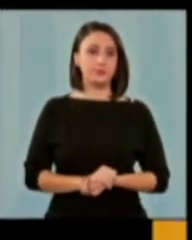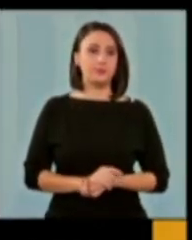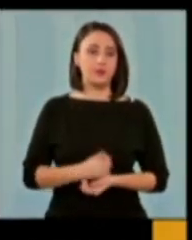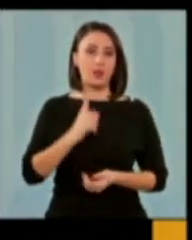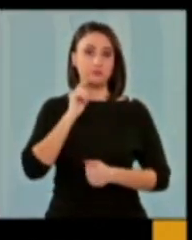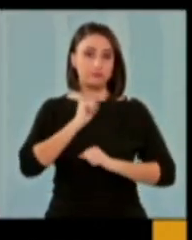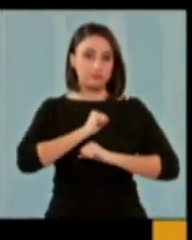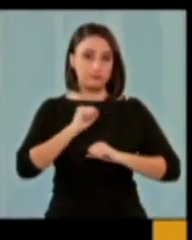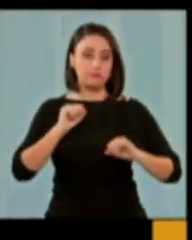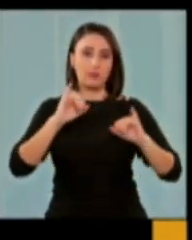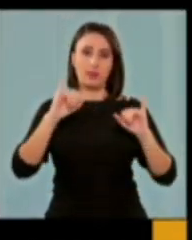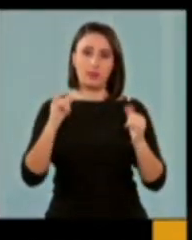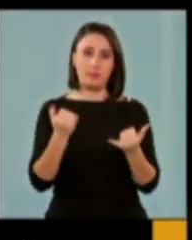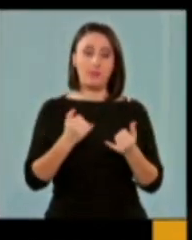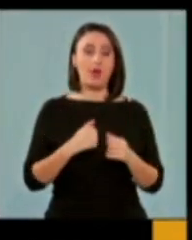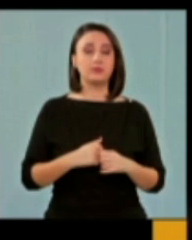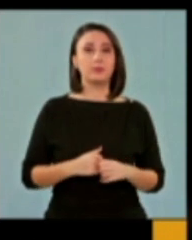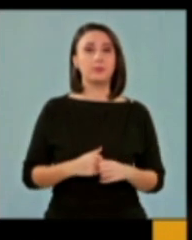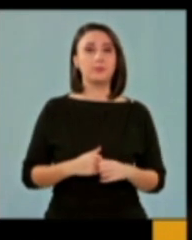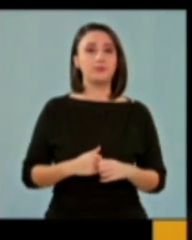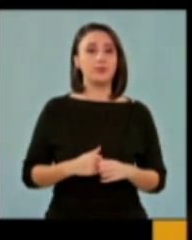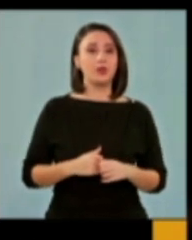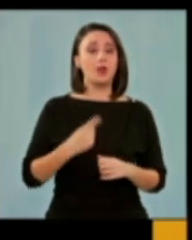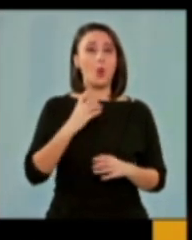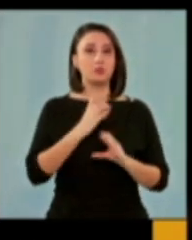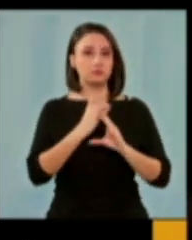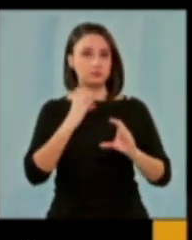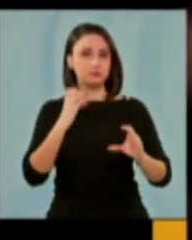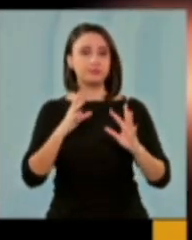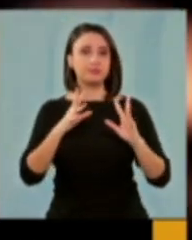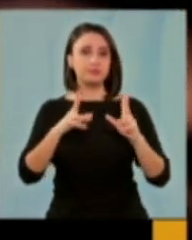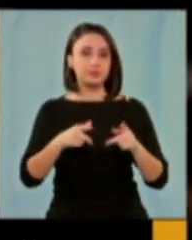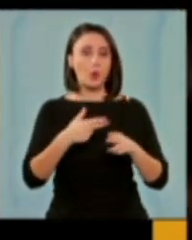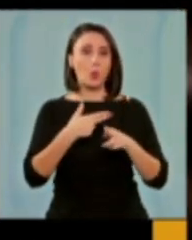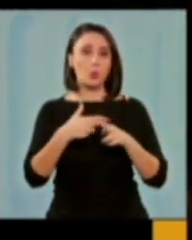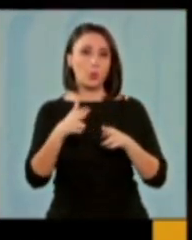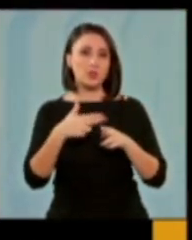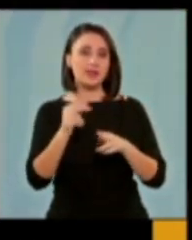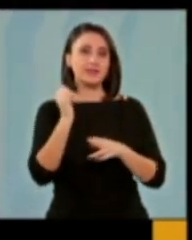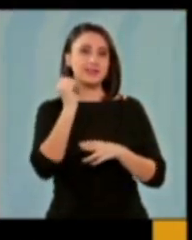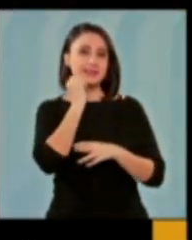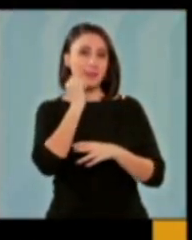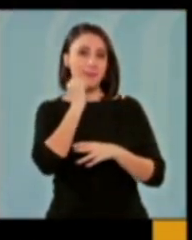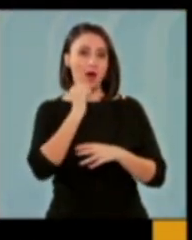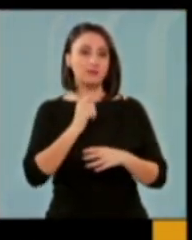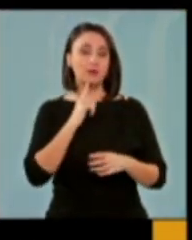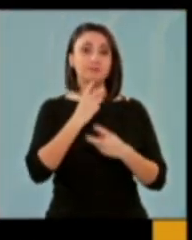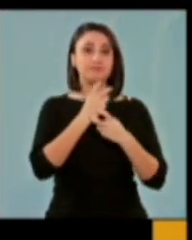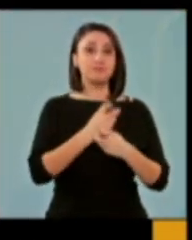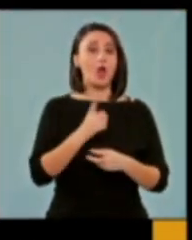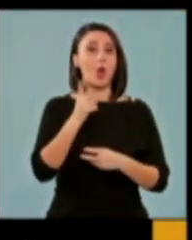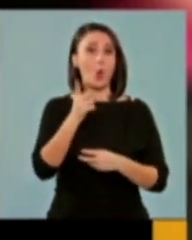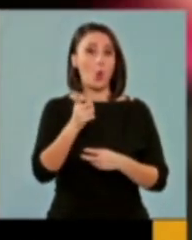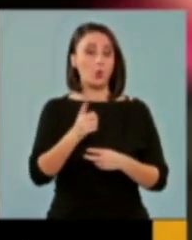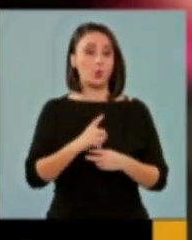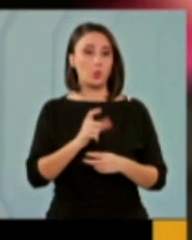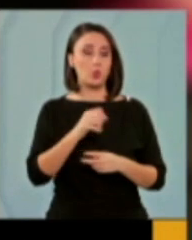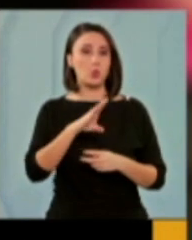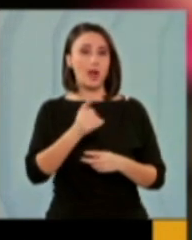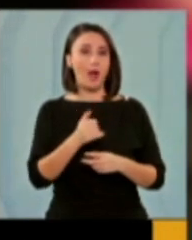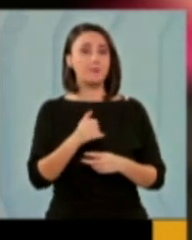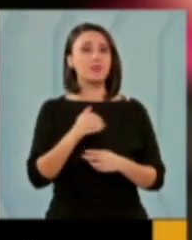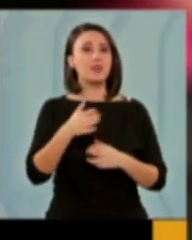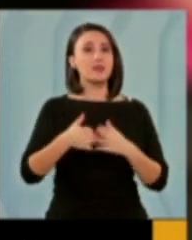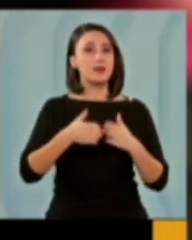Deflagrația s-a produs la generatorul dintr-un utilaj feroviar de dezăpezire staționat în gara CFR Lunca Ilvei din Bistrița